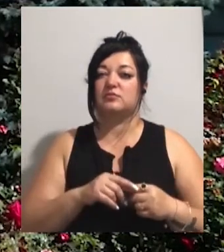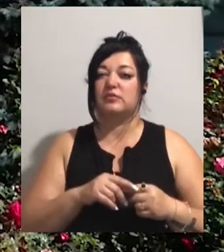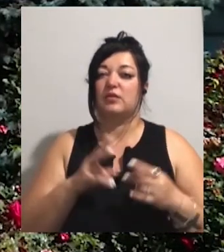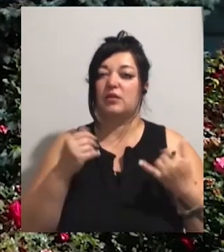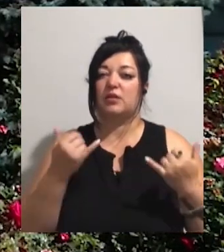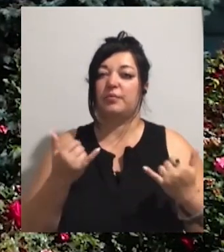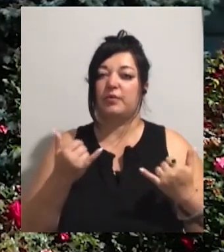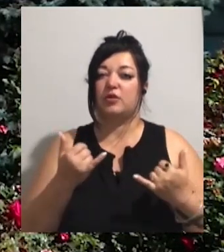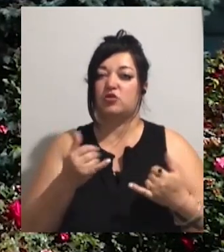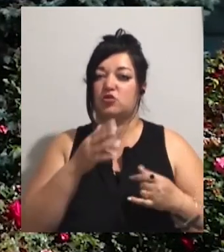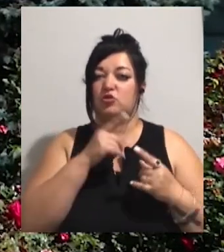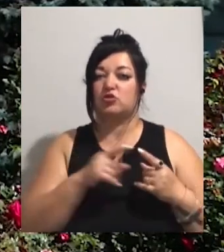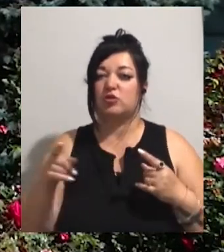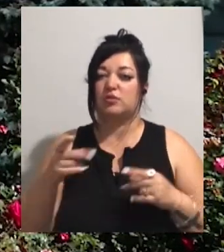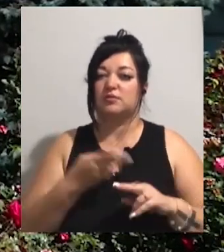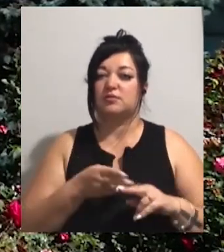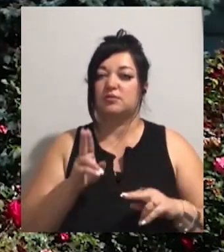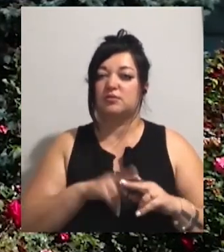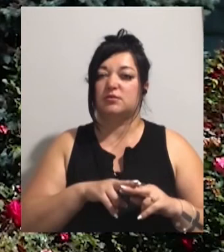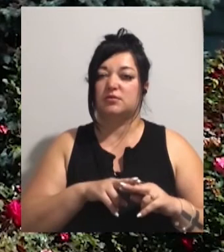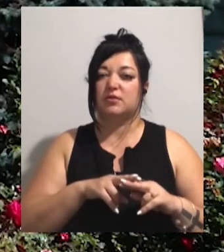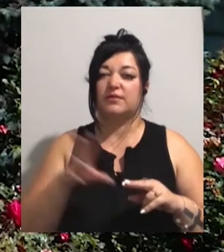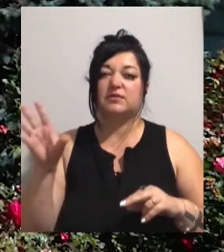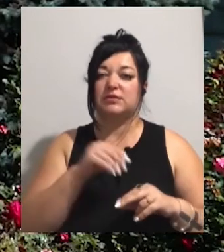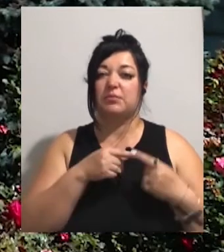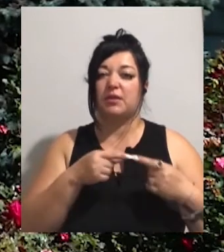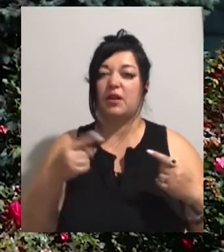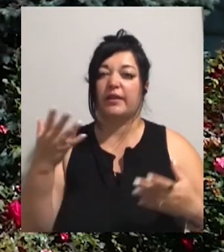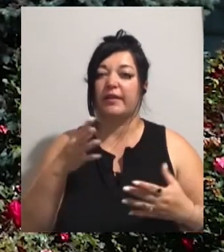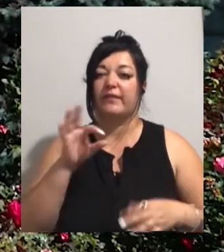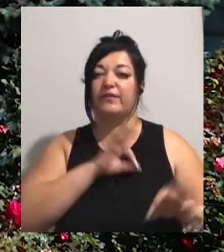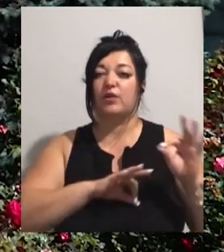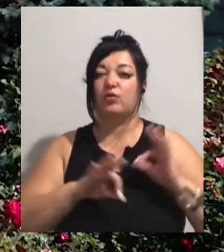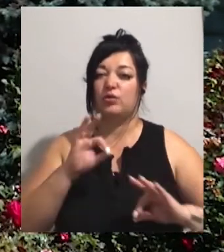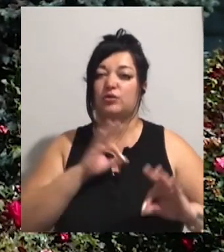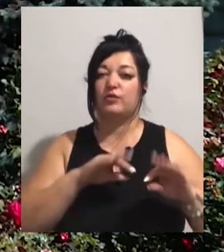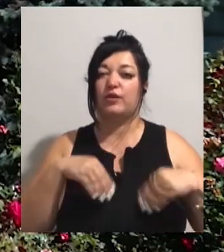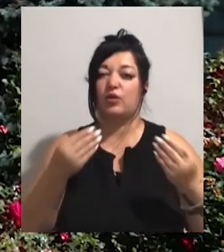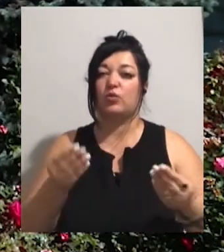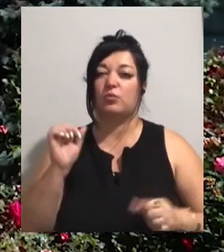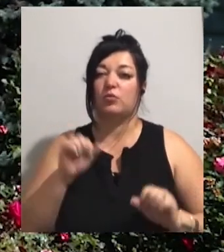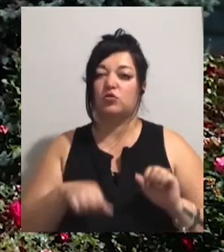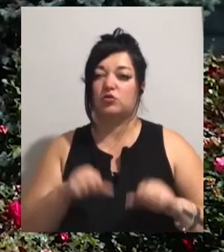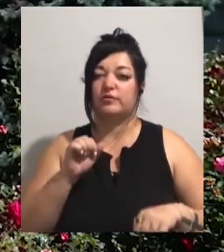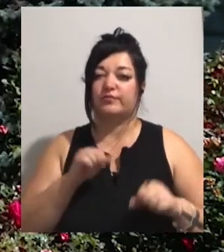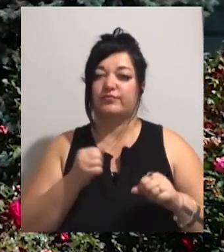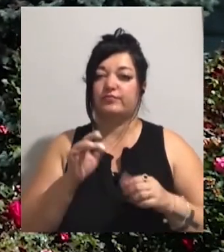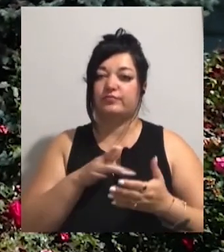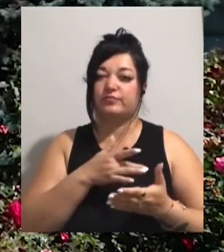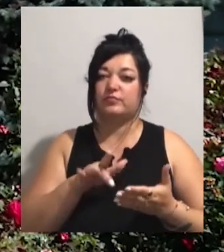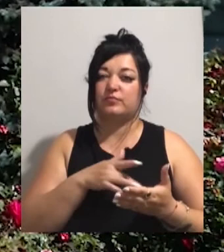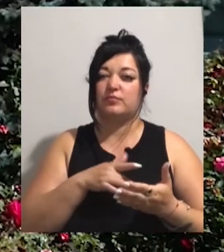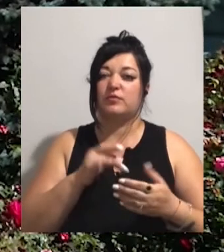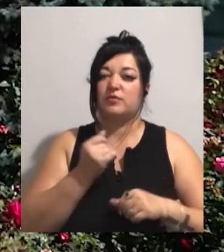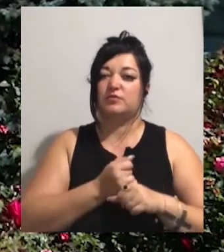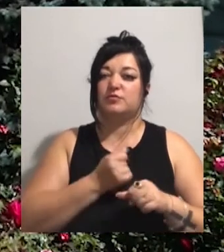ці матеріали, які використовуються, дають можливість зробити роботи за два дні, наростити